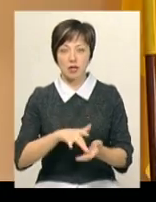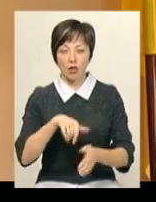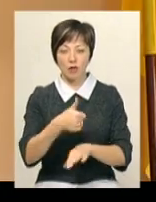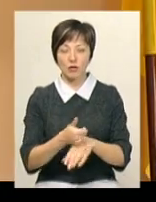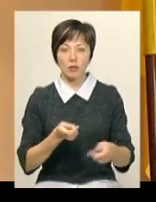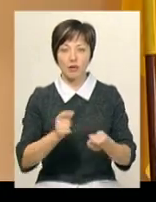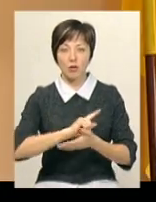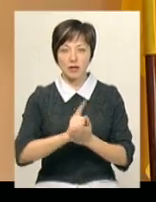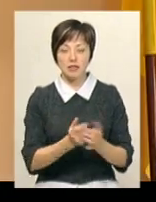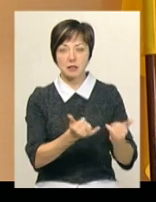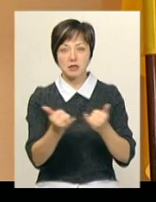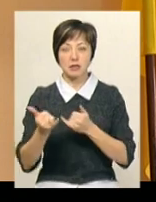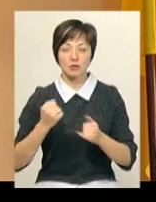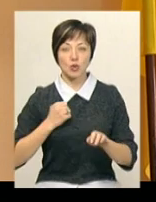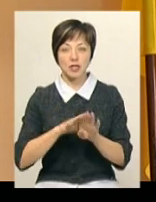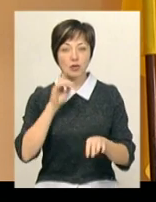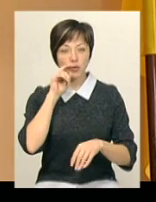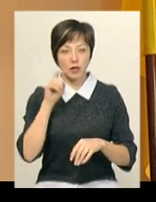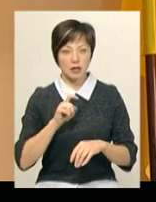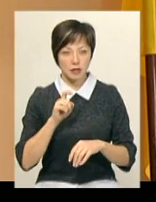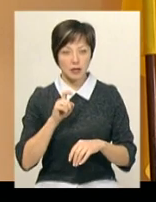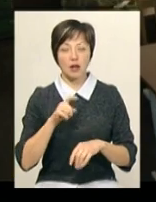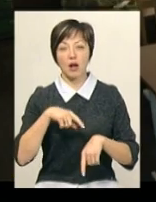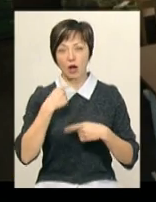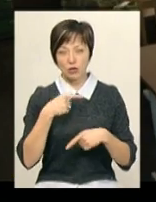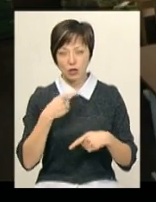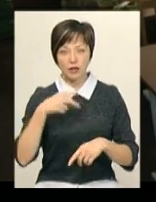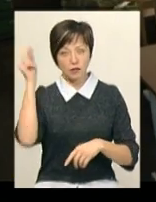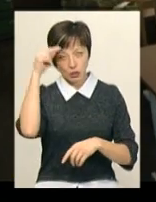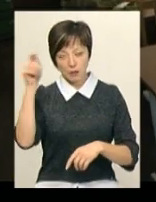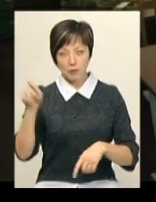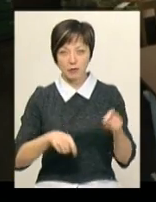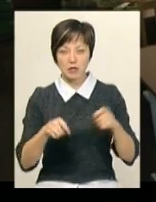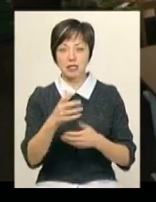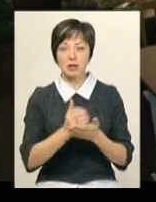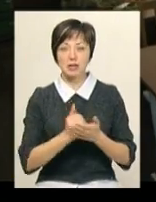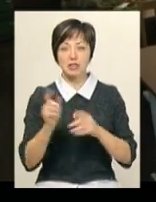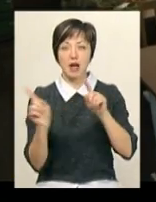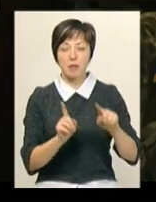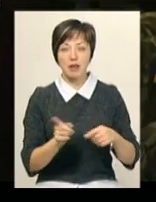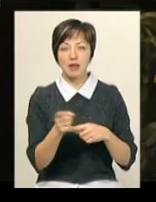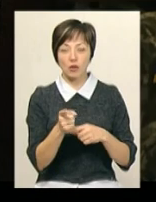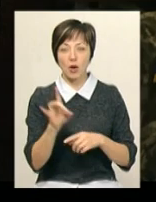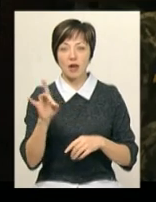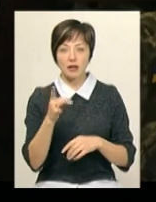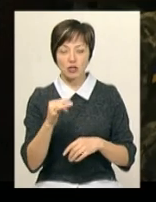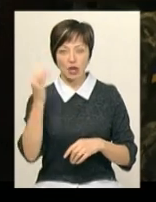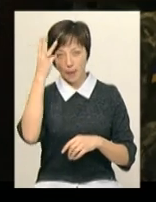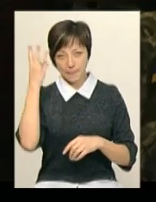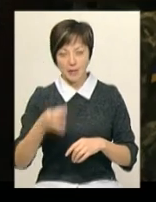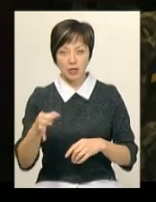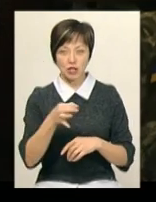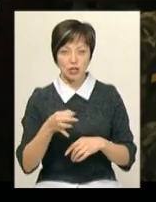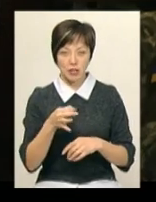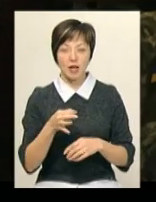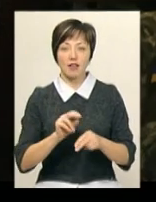управління оперативного забезпечення Збройних сил України Василь Світак каже, на навчання прибули запасники з Закарпаття, Тернопільщини, Рівненщини та Хмельниччини.